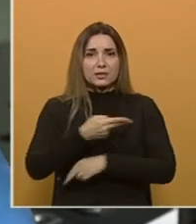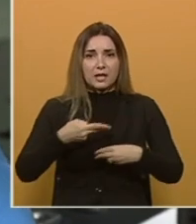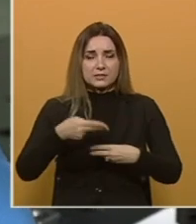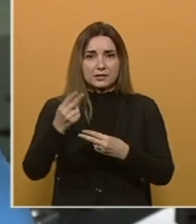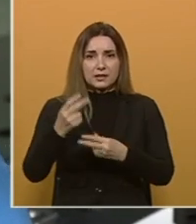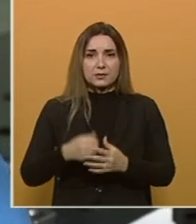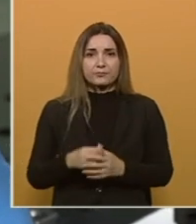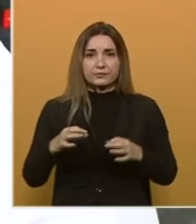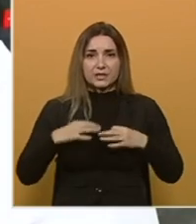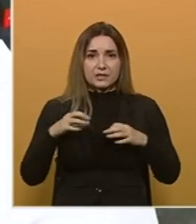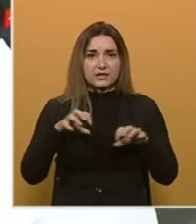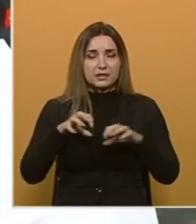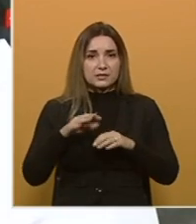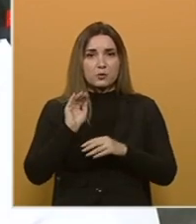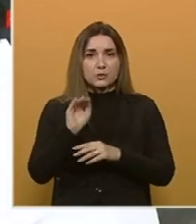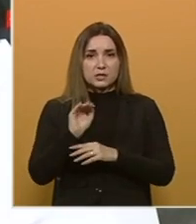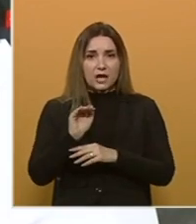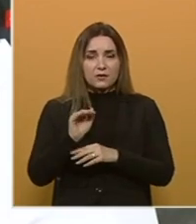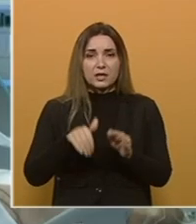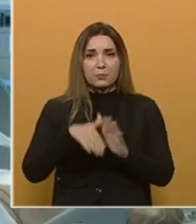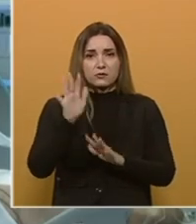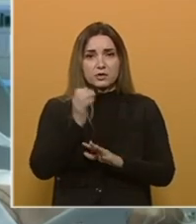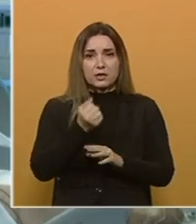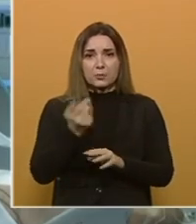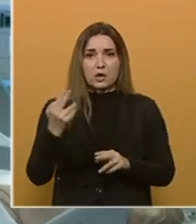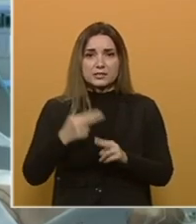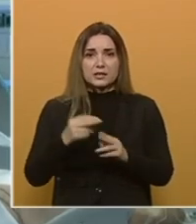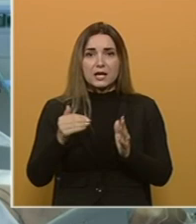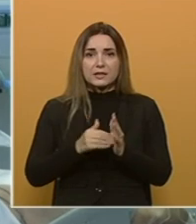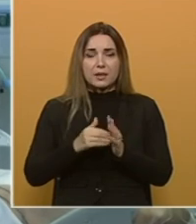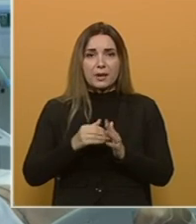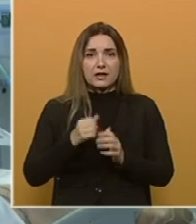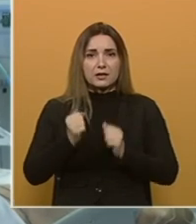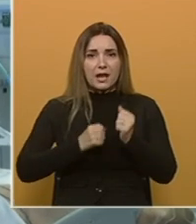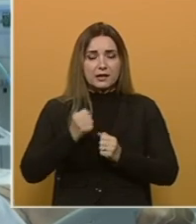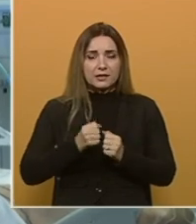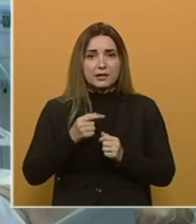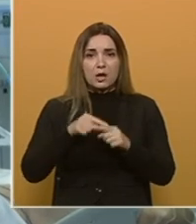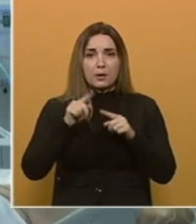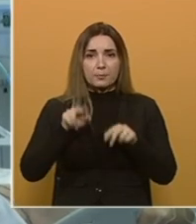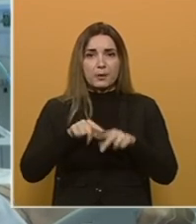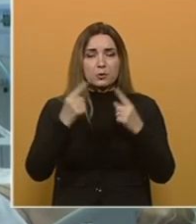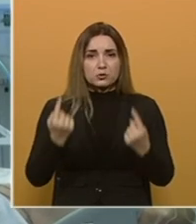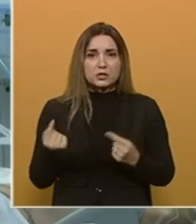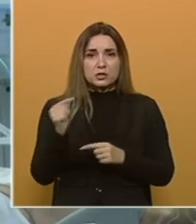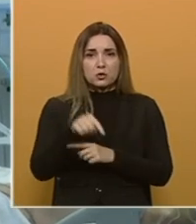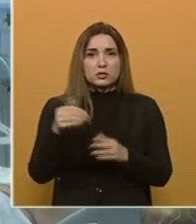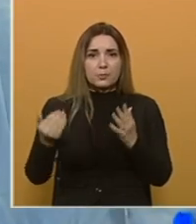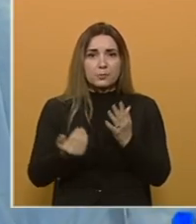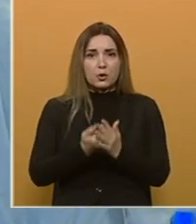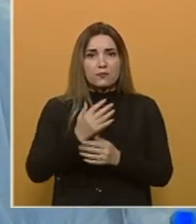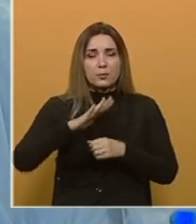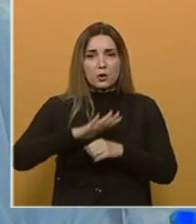koronavirusom. Zdravstveni djelatnici upozoravaju da na povećanje broja zaraženih treba žurno reagirati, jer postoji mogućnost da će doći do ponovnog